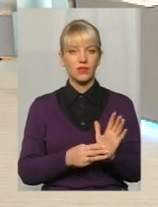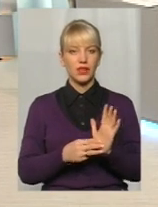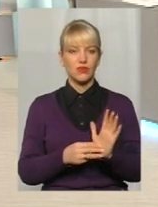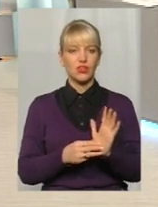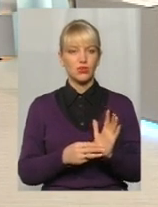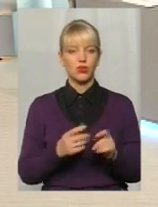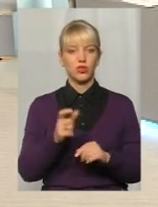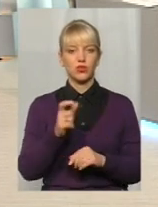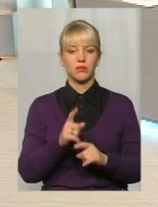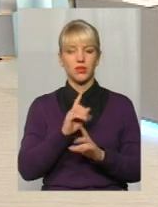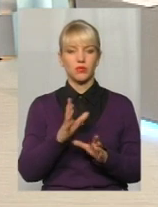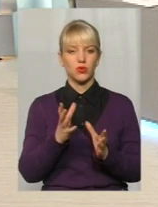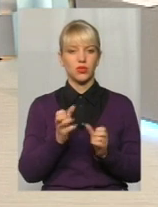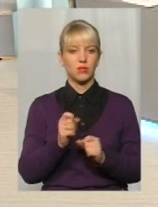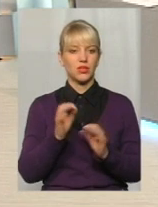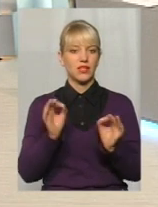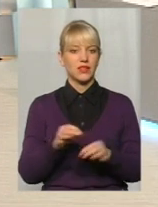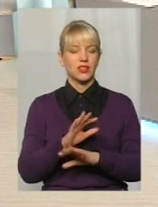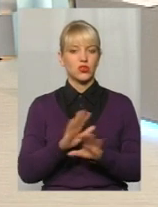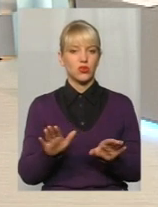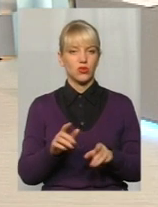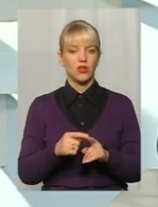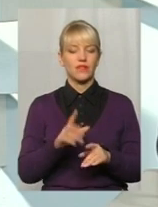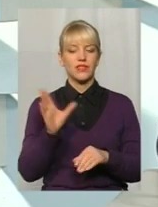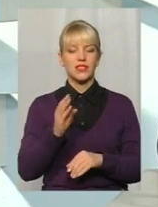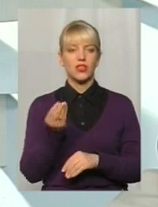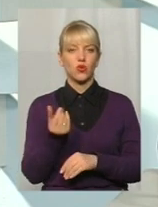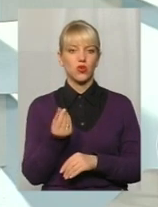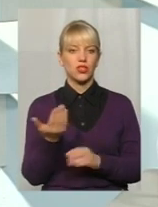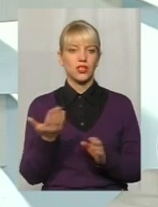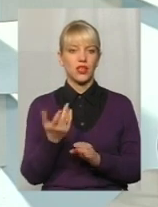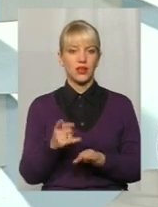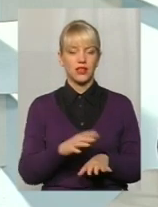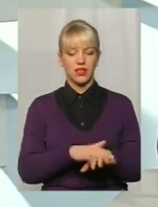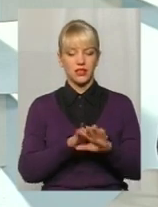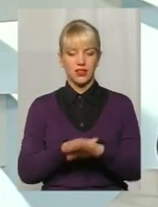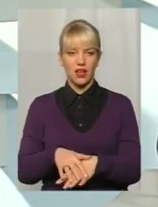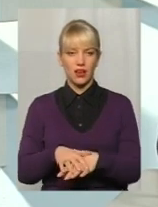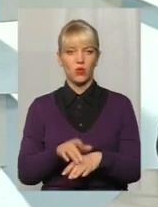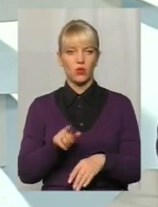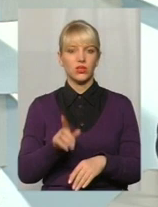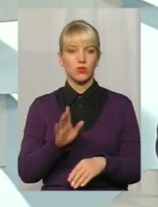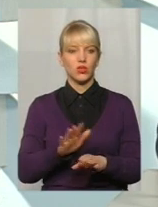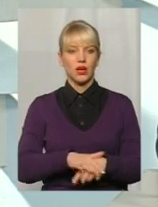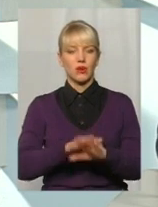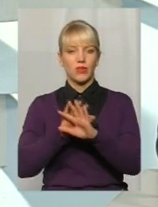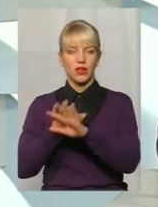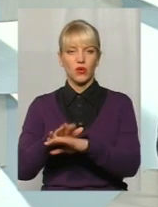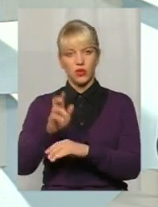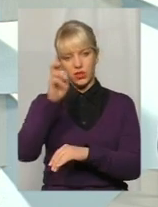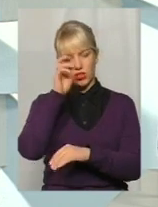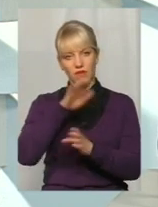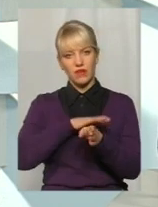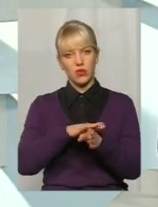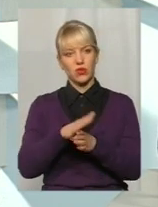годин вона не буде отримувати взагалі нічого. Всі кошти, які їй нарахують, будуть перераховуватись на органи Державної виконавчої